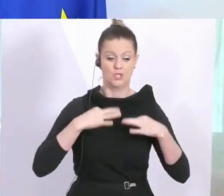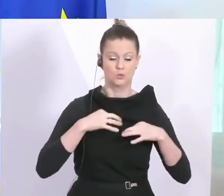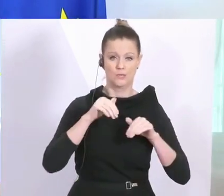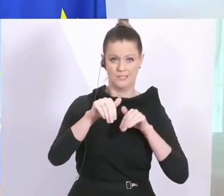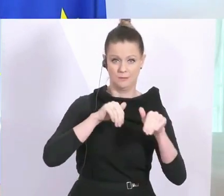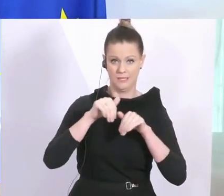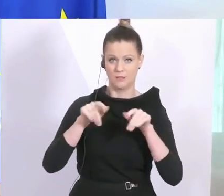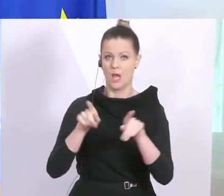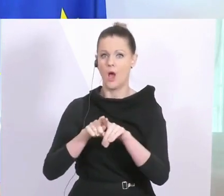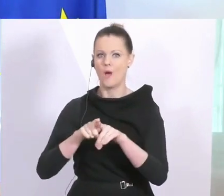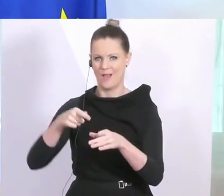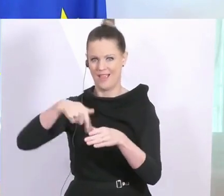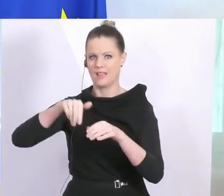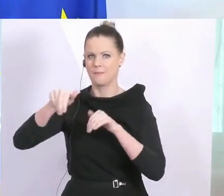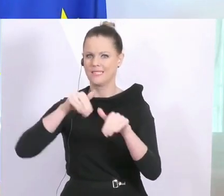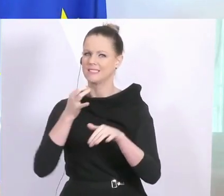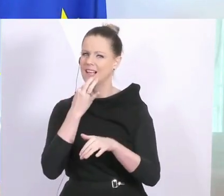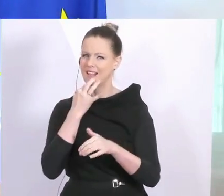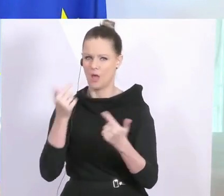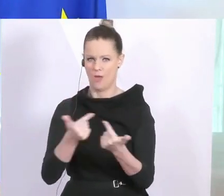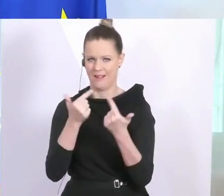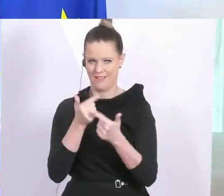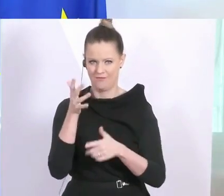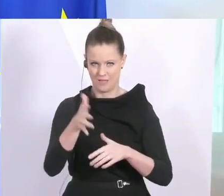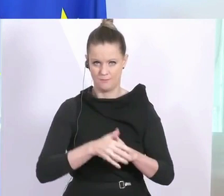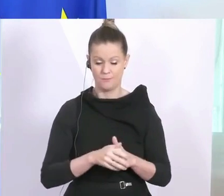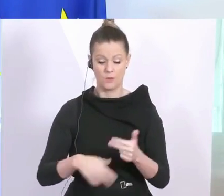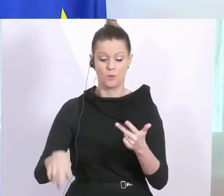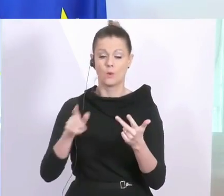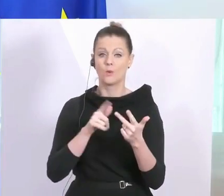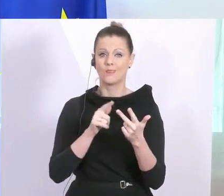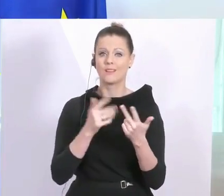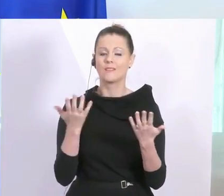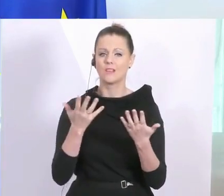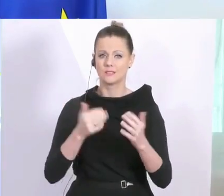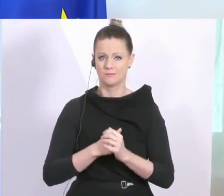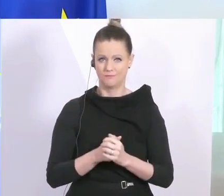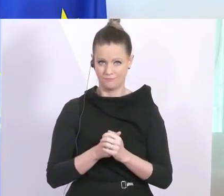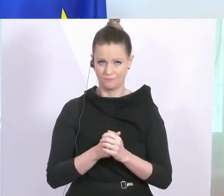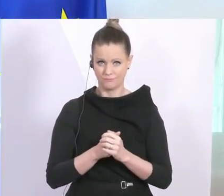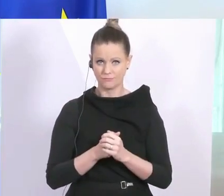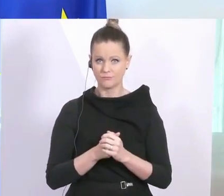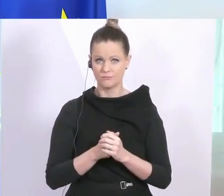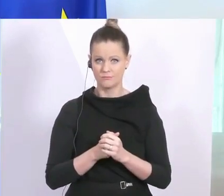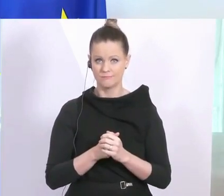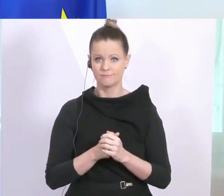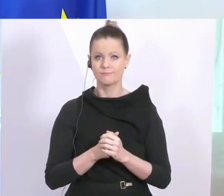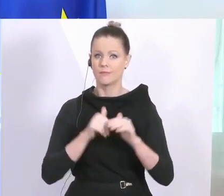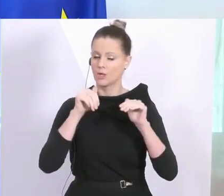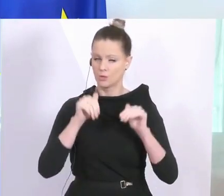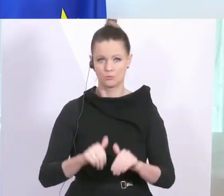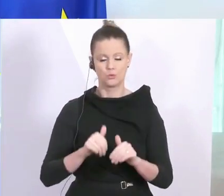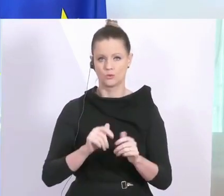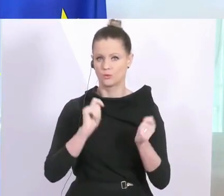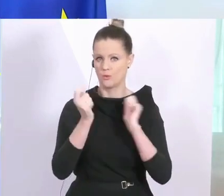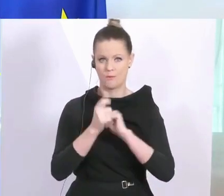Innenminister werden darauf noch genauer eingehen. Und zum Dritten, wir werden auf das Tragen von Masken setzen.